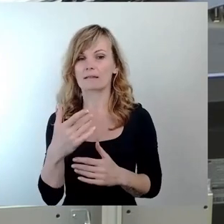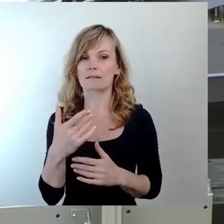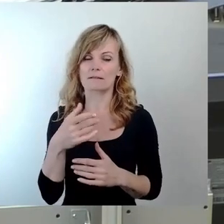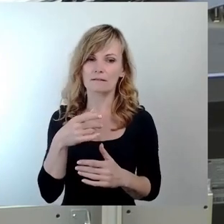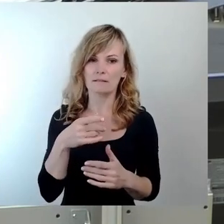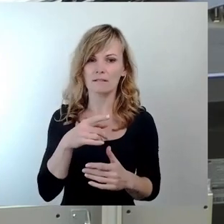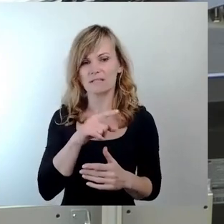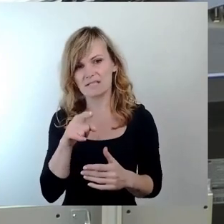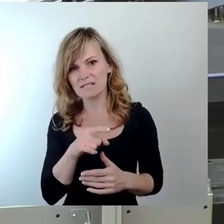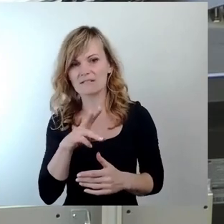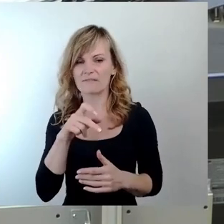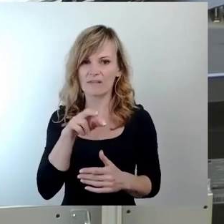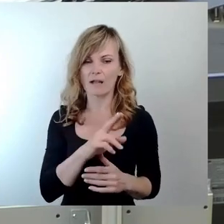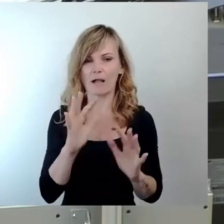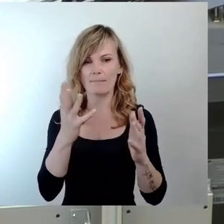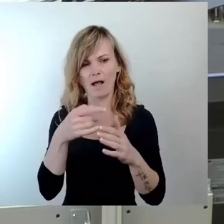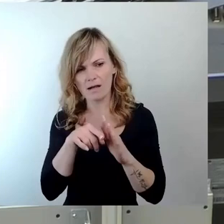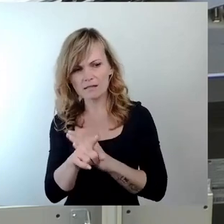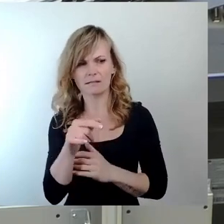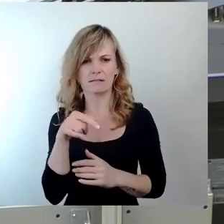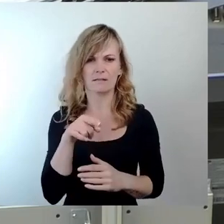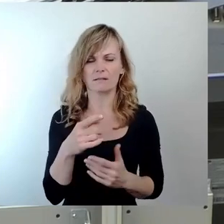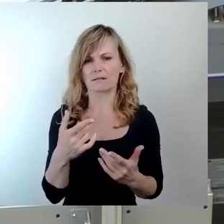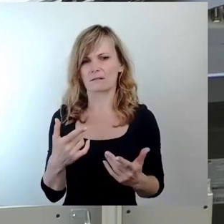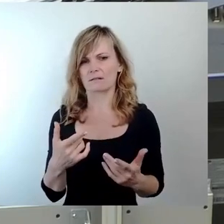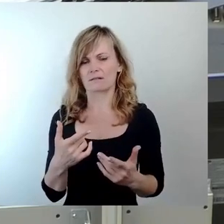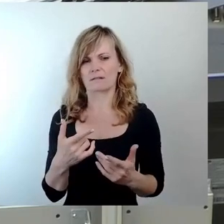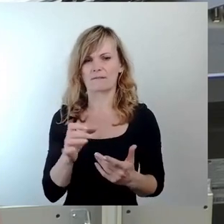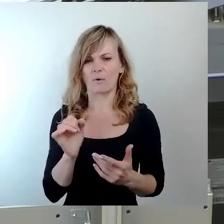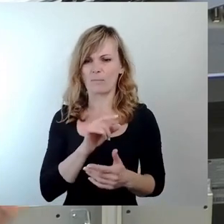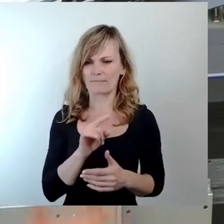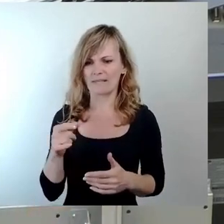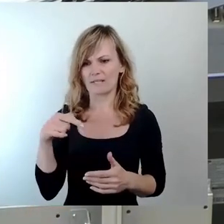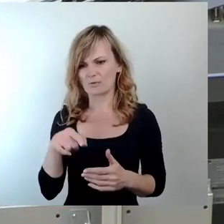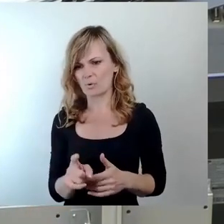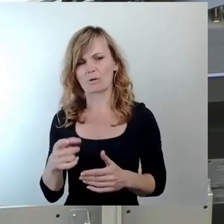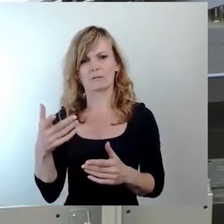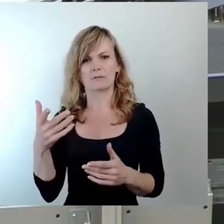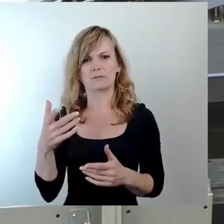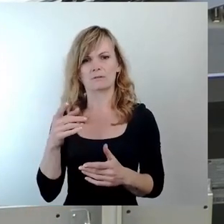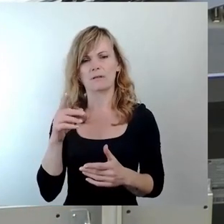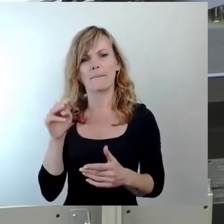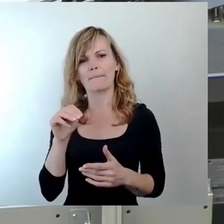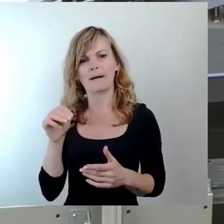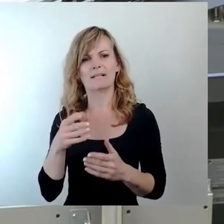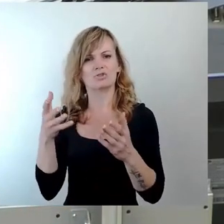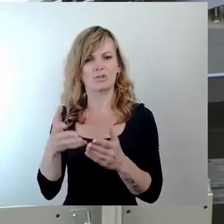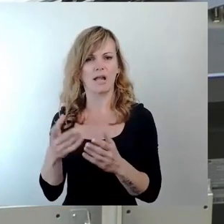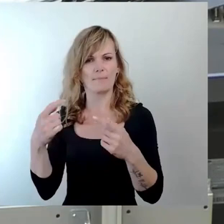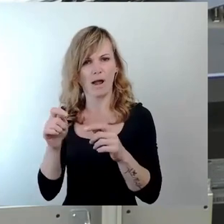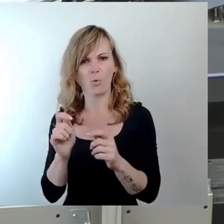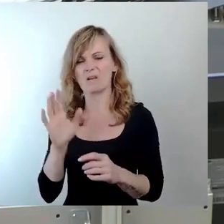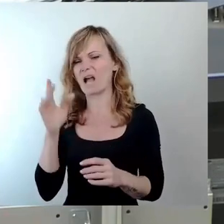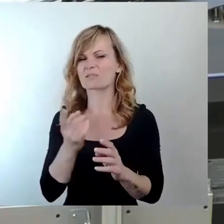anderen Mitgliedern des Ausschusses, warum könnt ihr nicht jetzt im Maßstall bauen? Ja, das ist ja viel zu weit weg und dann haben die Künstler dann irgendwie,